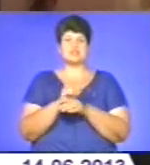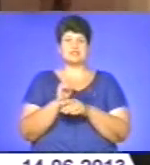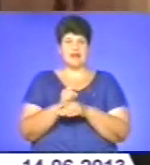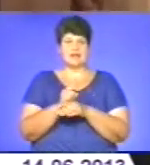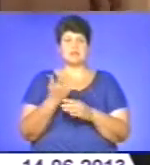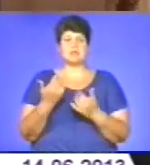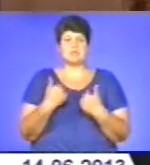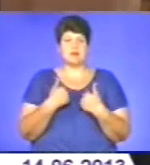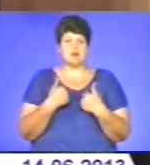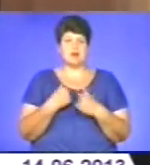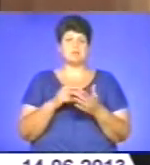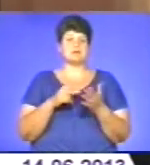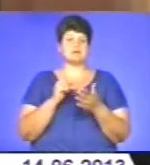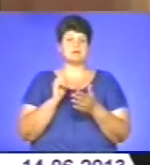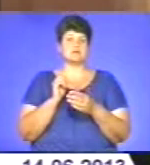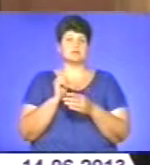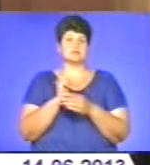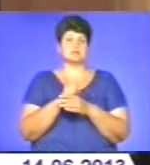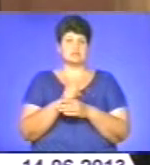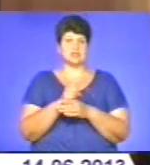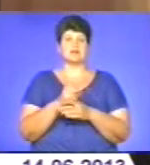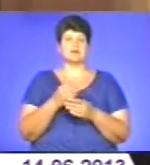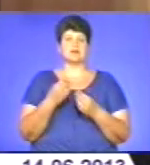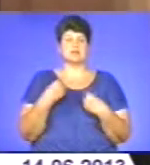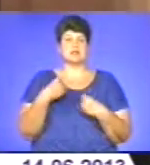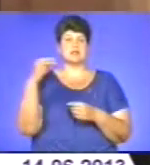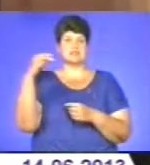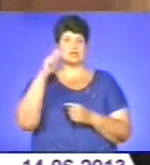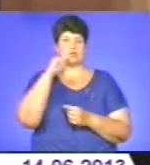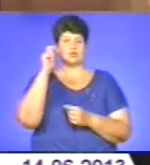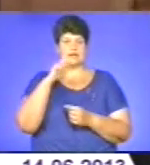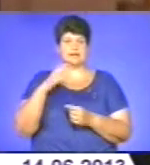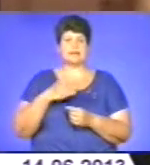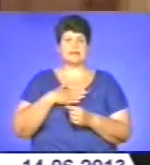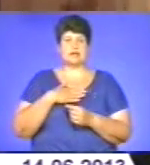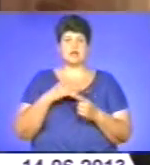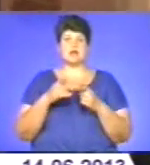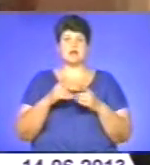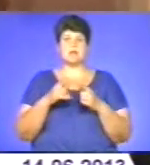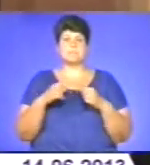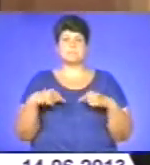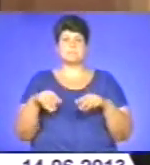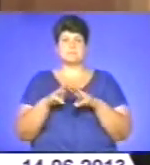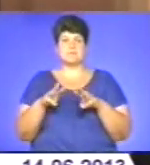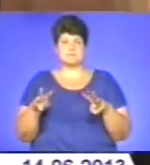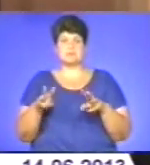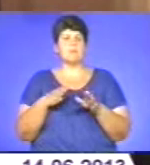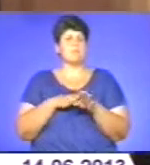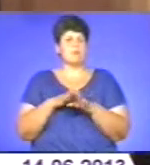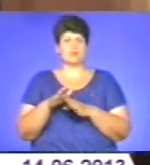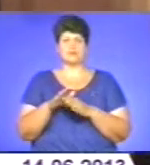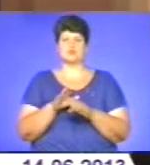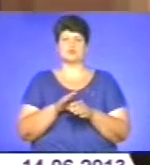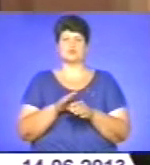ставить перед нами і президент України, і наше галузеве міністерство, ми повністю виконуємо,